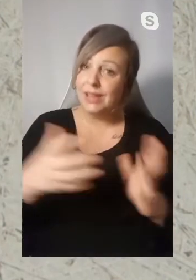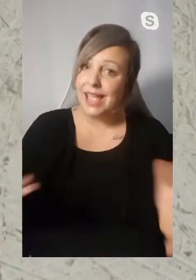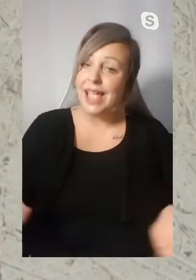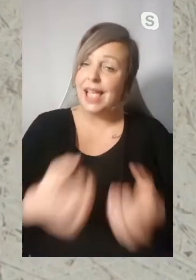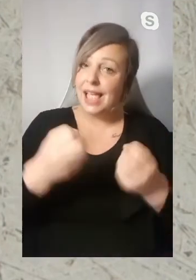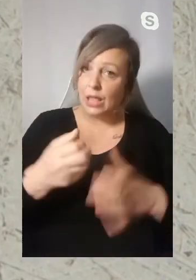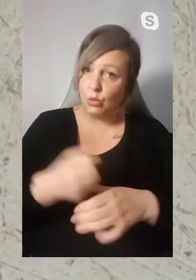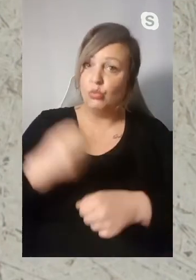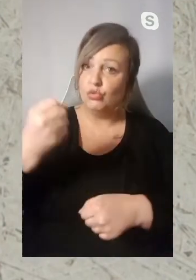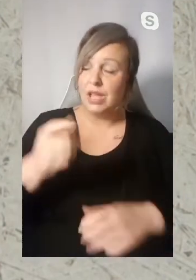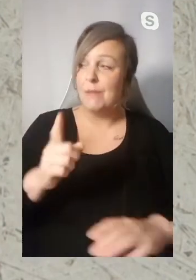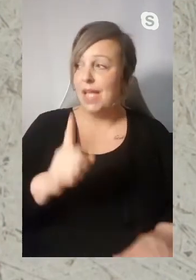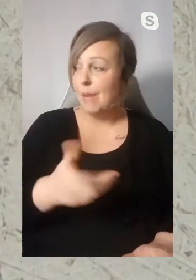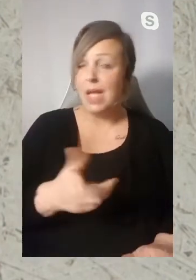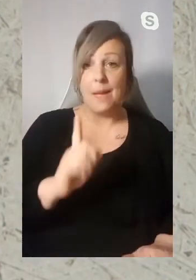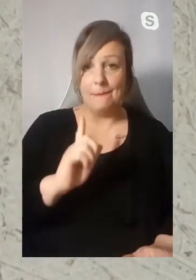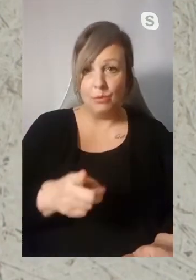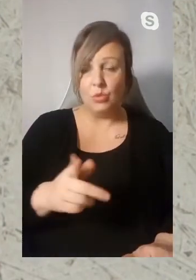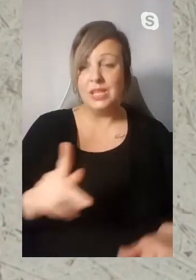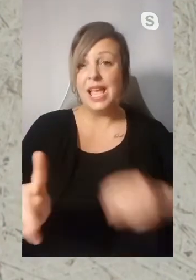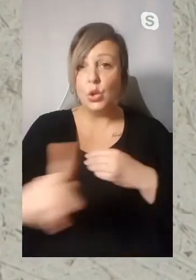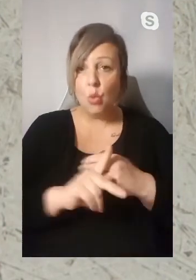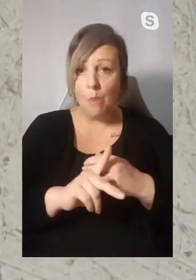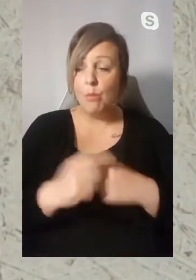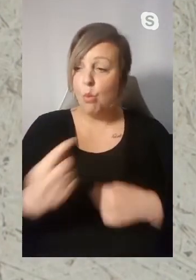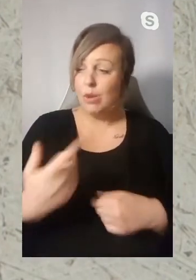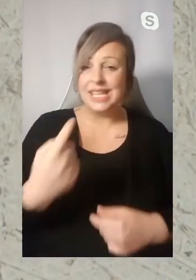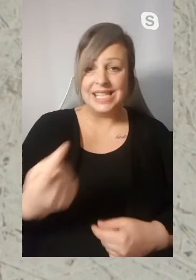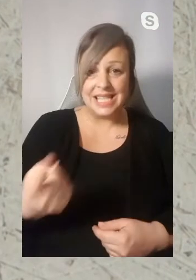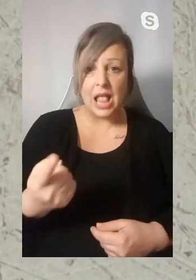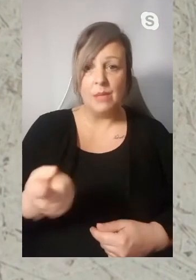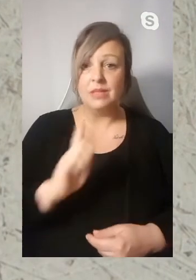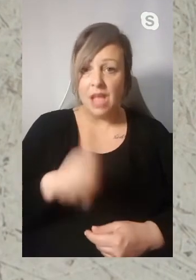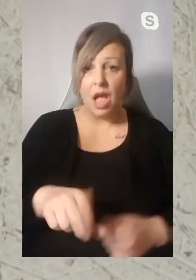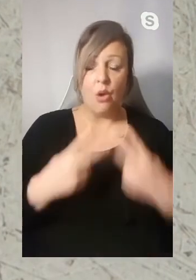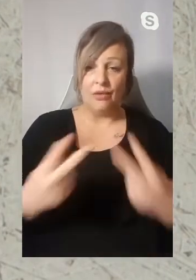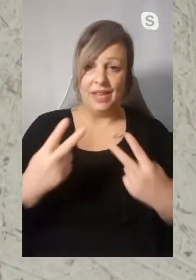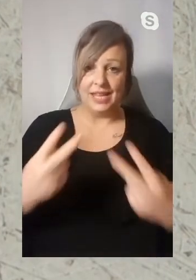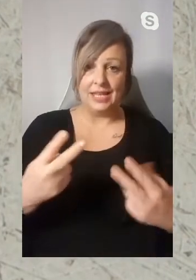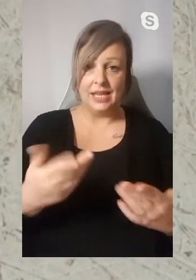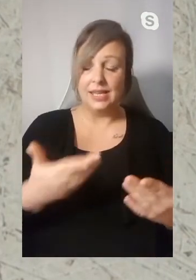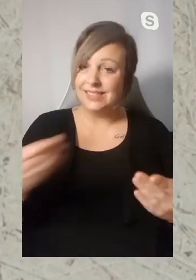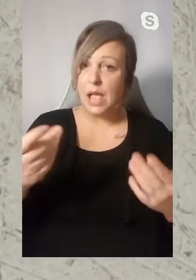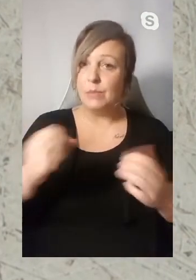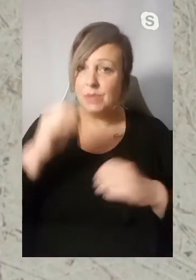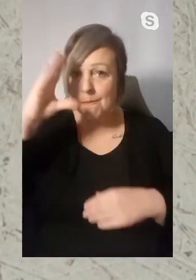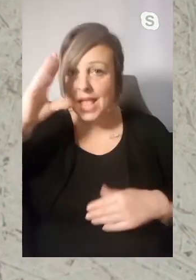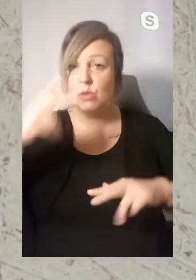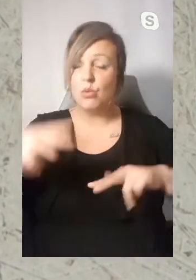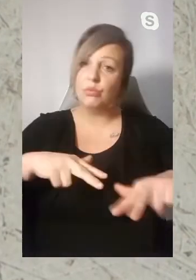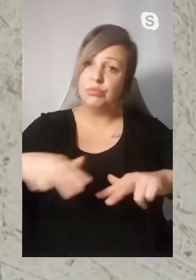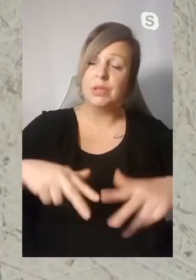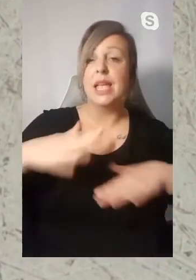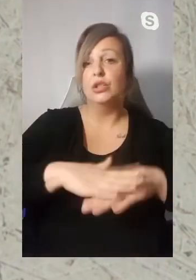das würde ich überhaupt nicht in Abrete stellen, aber dann gehören die Kommunen als Kernelement unseres Zusammenlebens. Als diejenigen, die Bildung